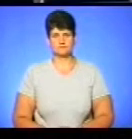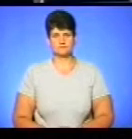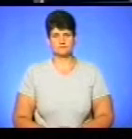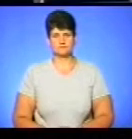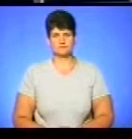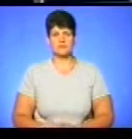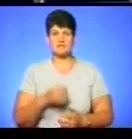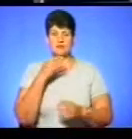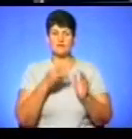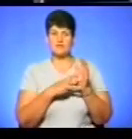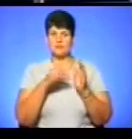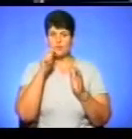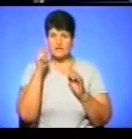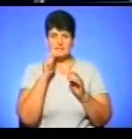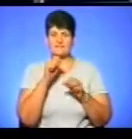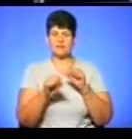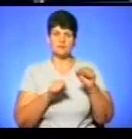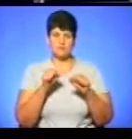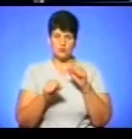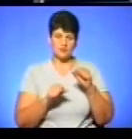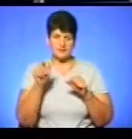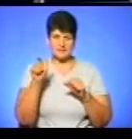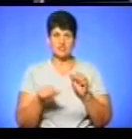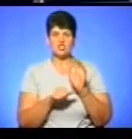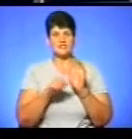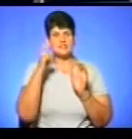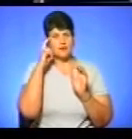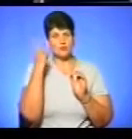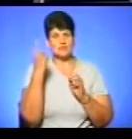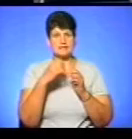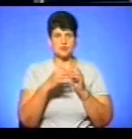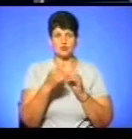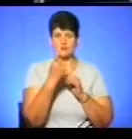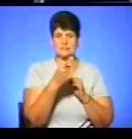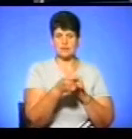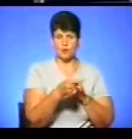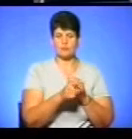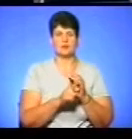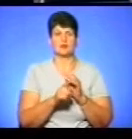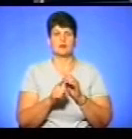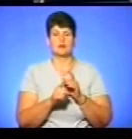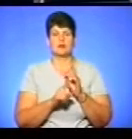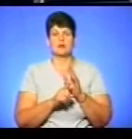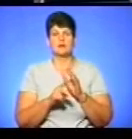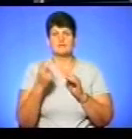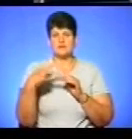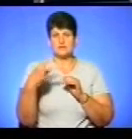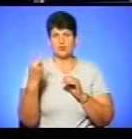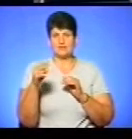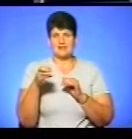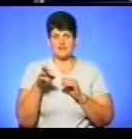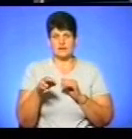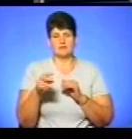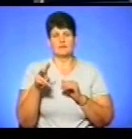Зазначу, 8 українських велосипедистів, 6 із Києва, один з Херсона і один з Тернополя, стартували 22 травня в Лос-Анджелесі.